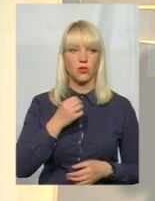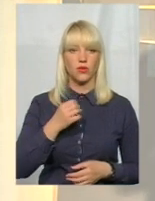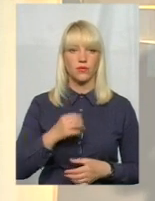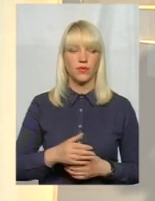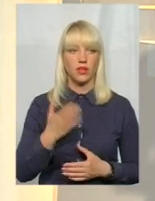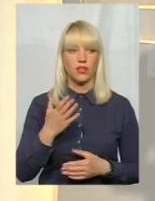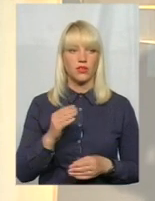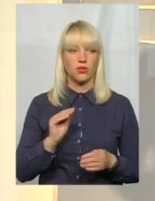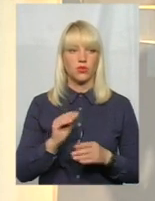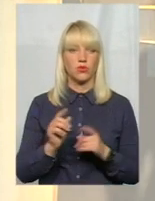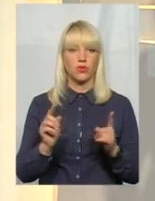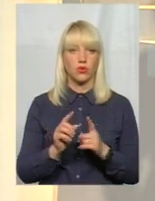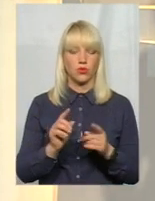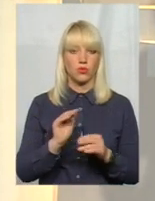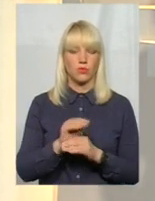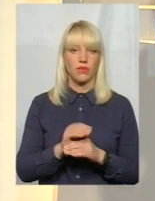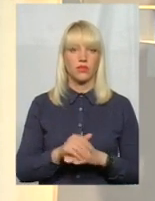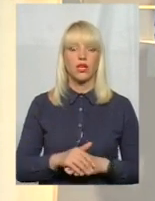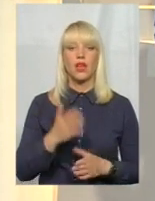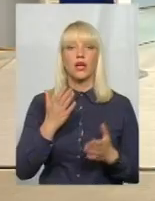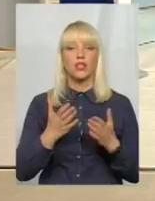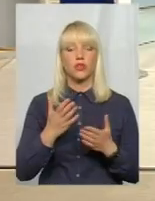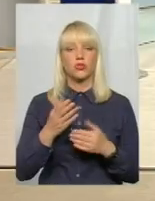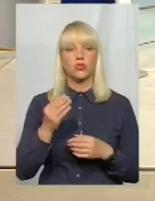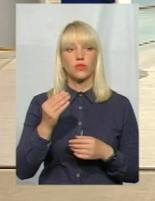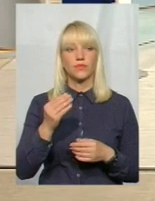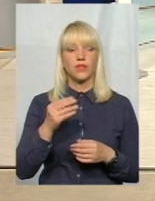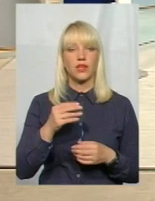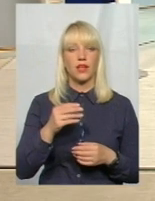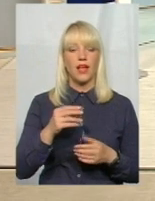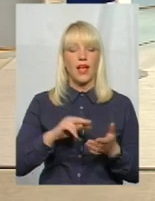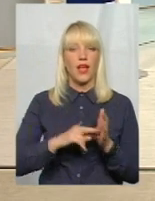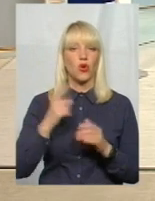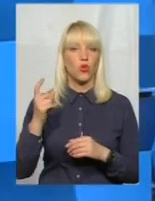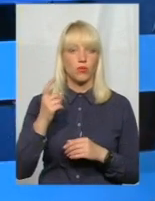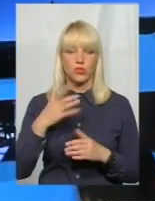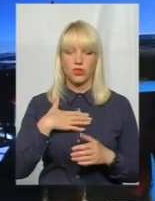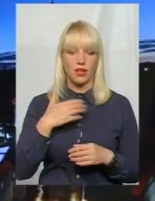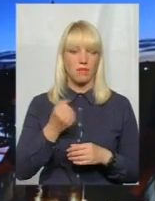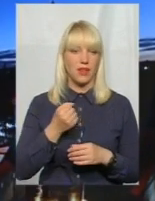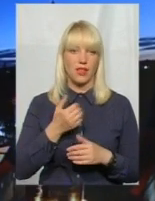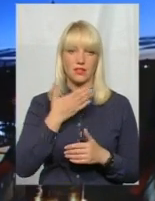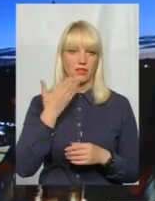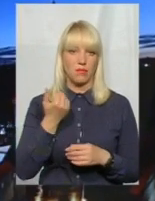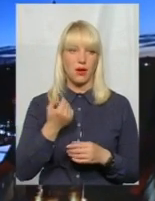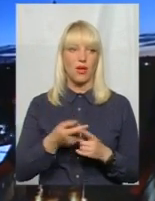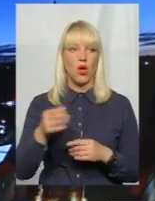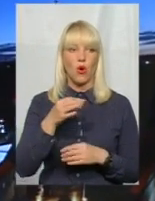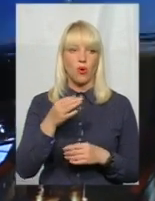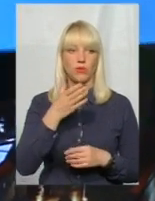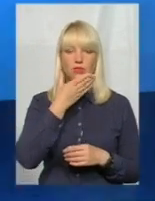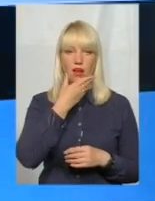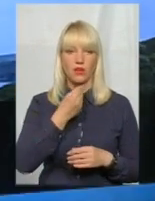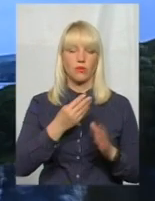Якщо можна, я ще коротко. Коротко. З точки зору економічної претензій тут, я думаю, немає. Область на дуже пристойному дев